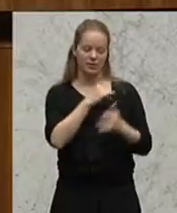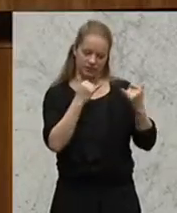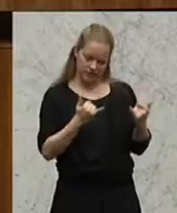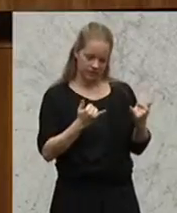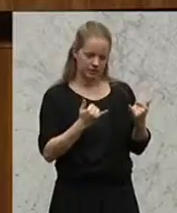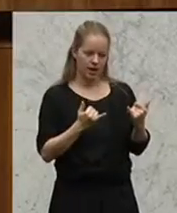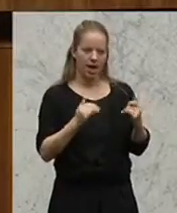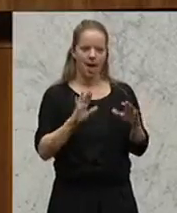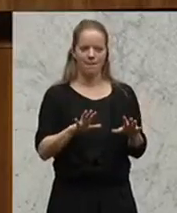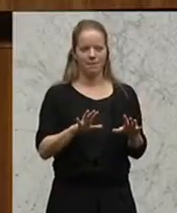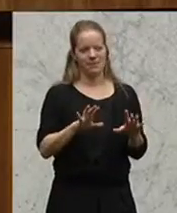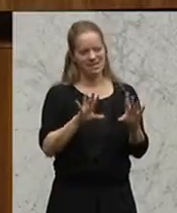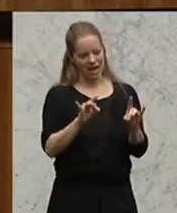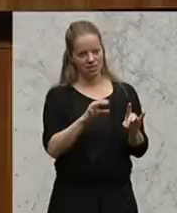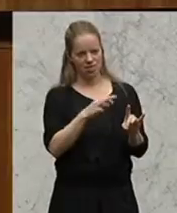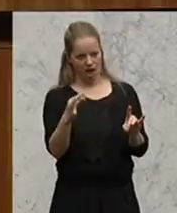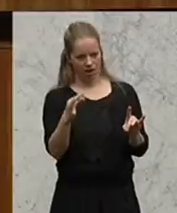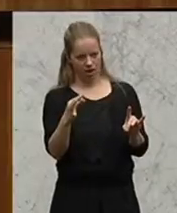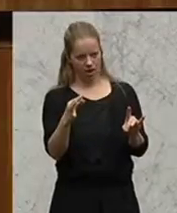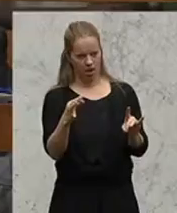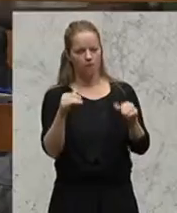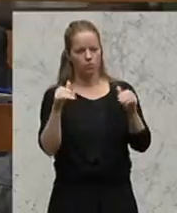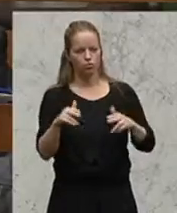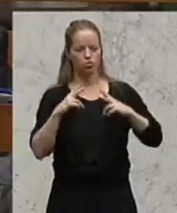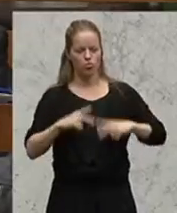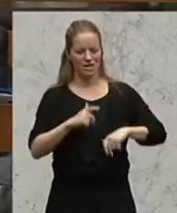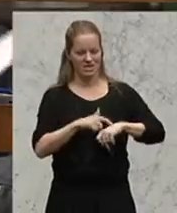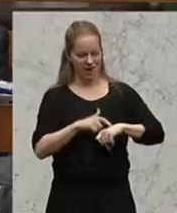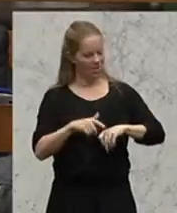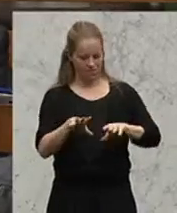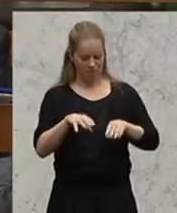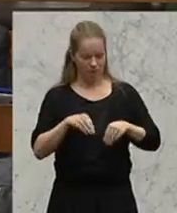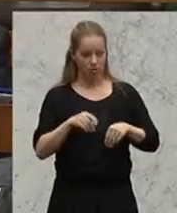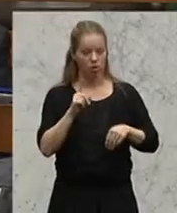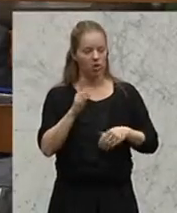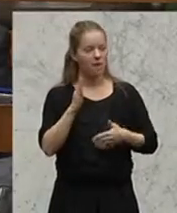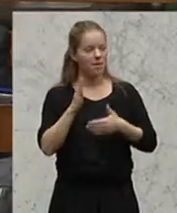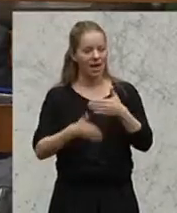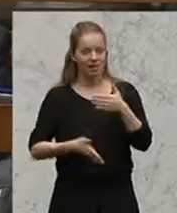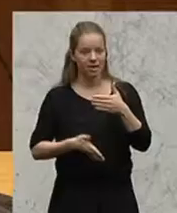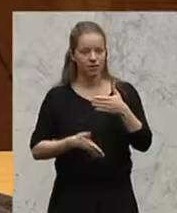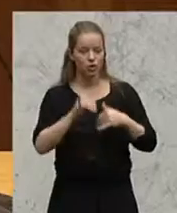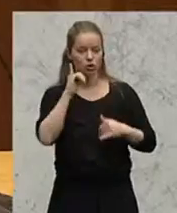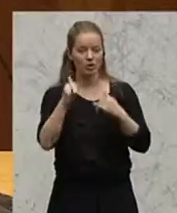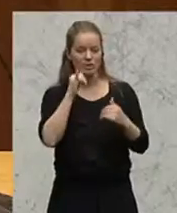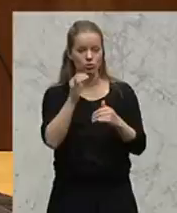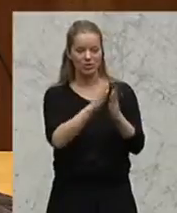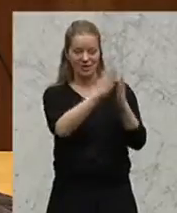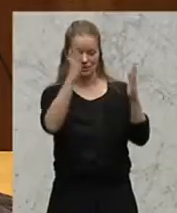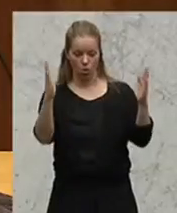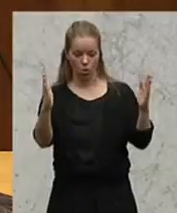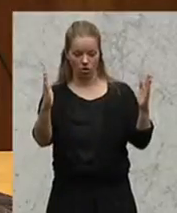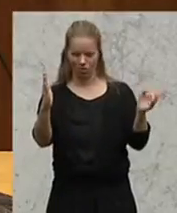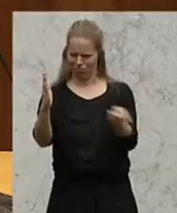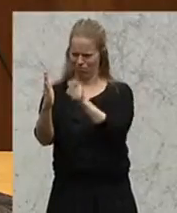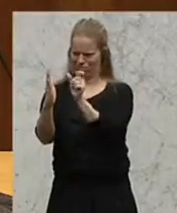nach zehn Tagen abgebaut werden muss, sondern am Ende der Tourismus-Saison. Meine